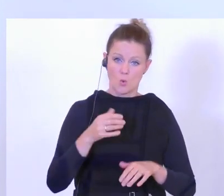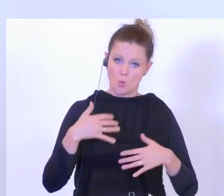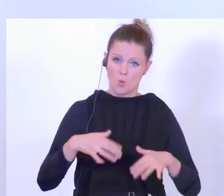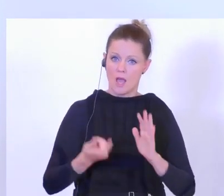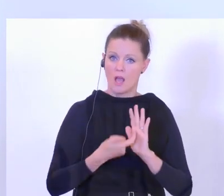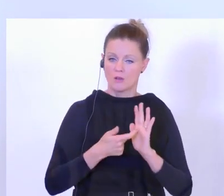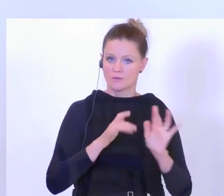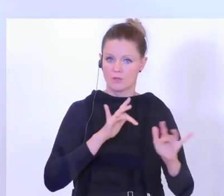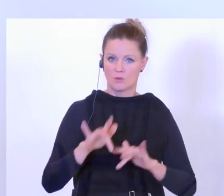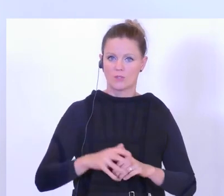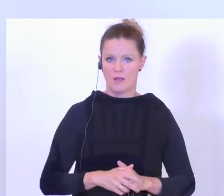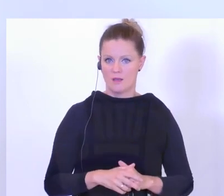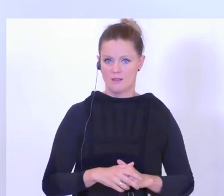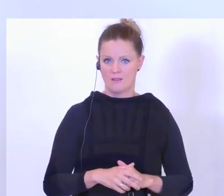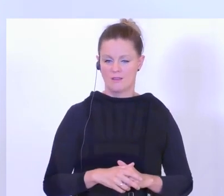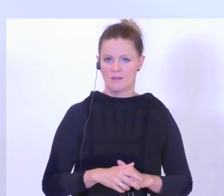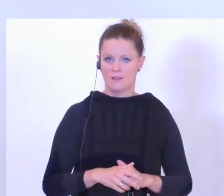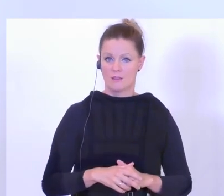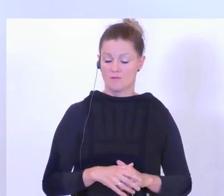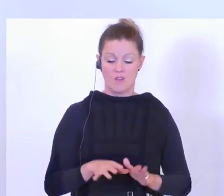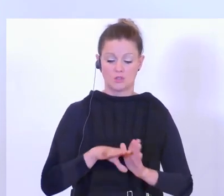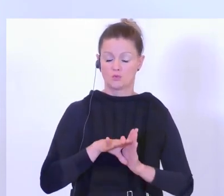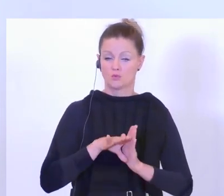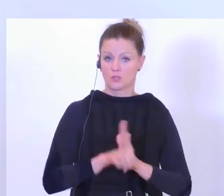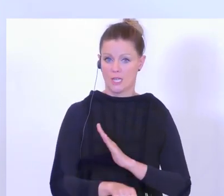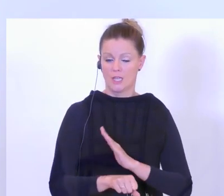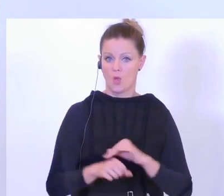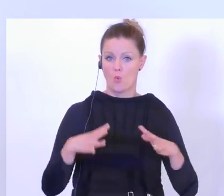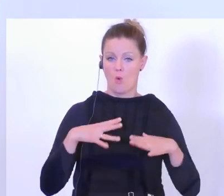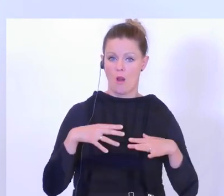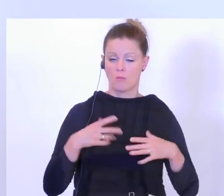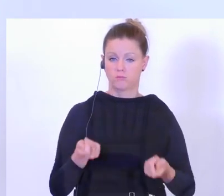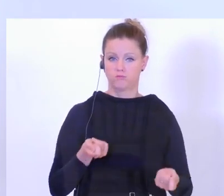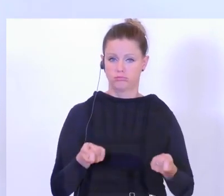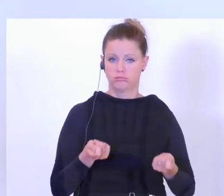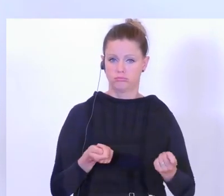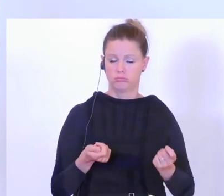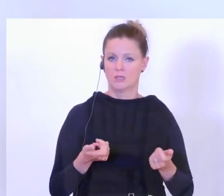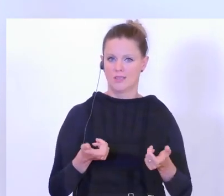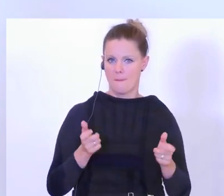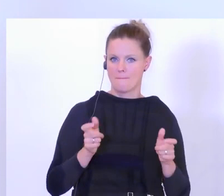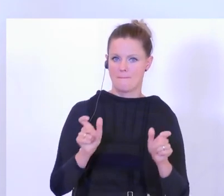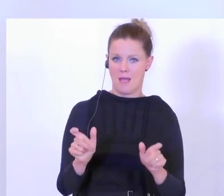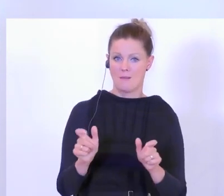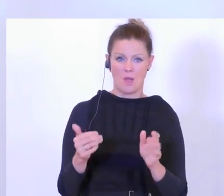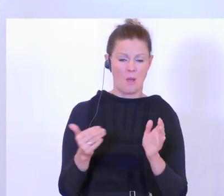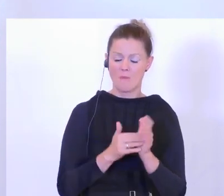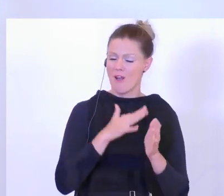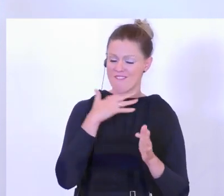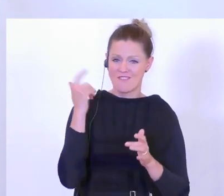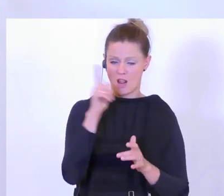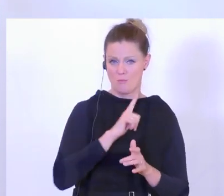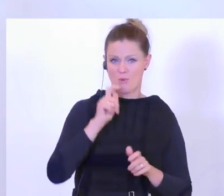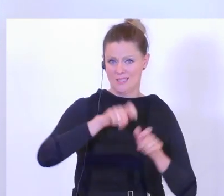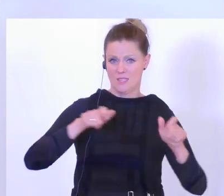ein sehr von uns aus veranlasstes, strenges Urlaubsregime, weil wir genug Polizistinnen und Polizisten zur Verfügung haben wollten. Gerade